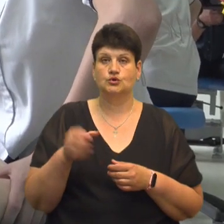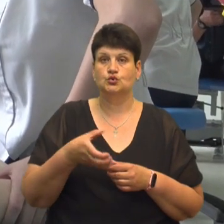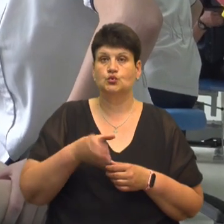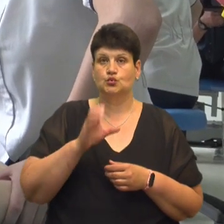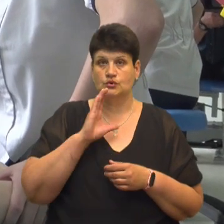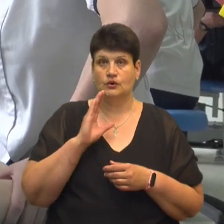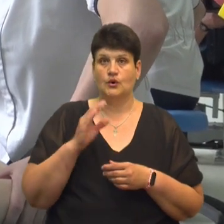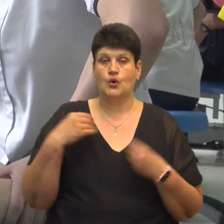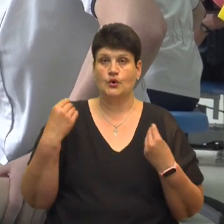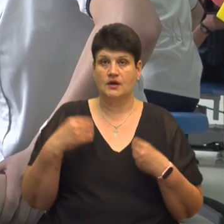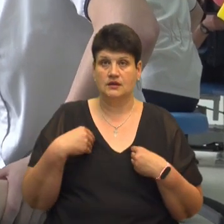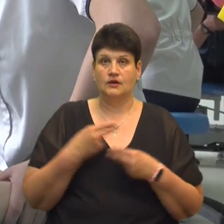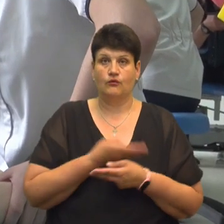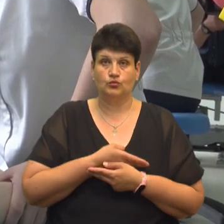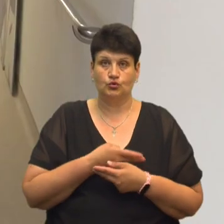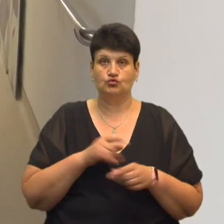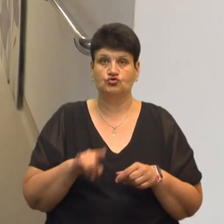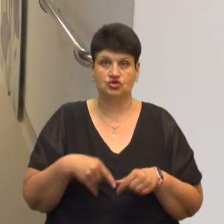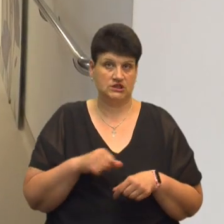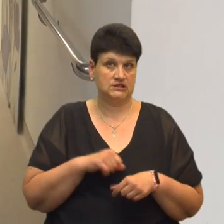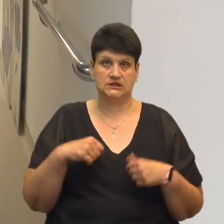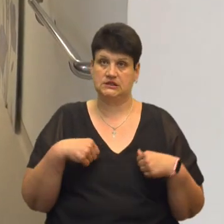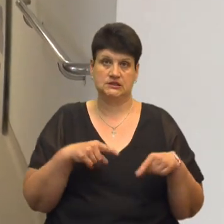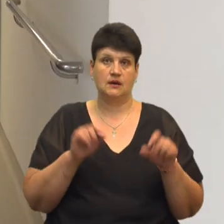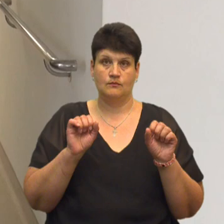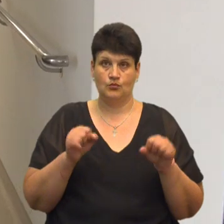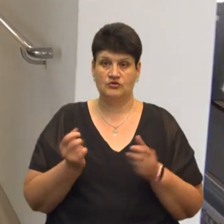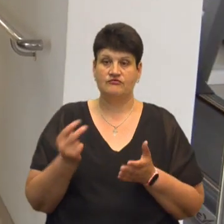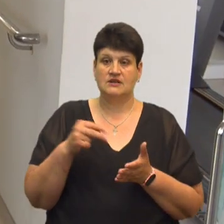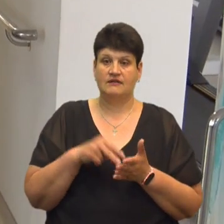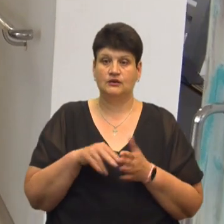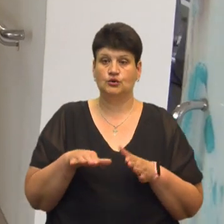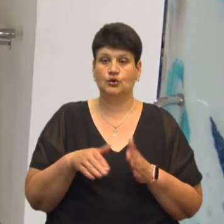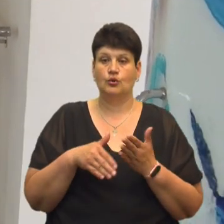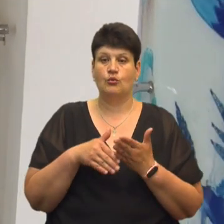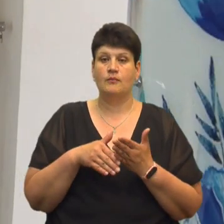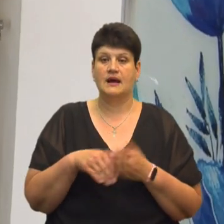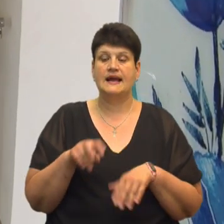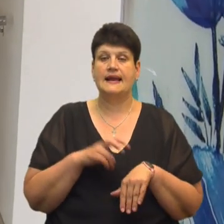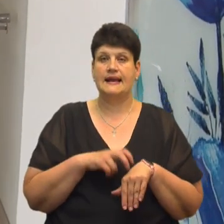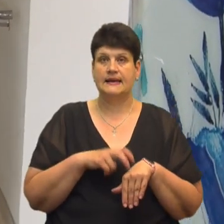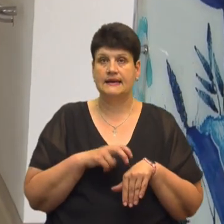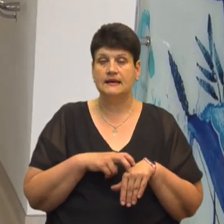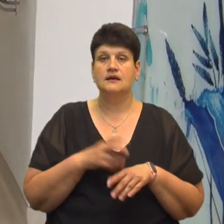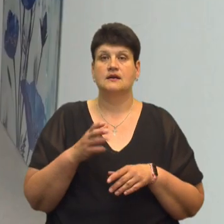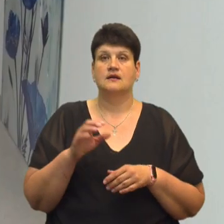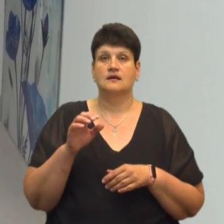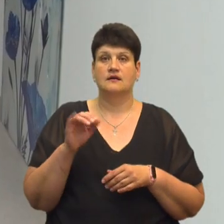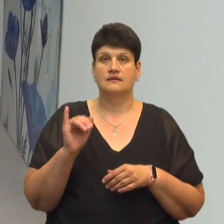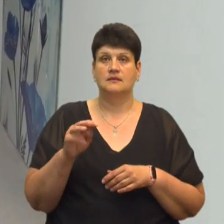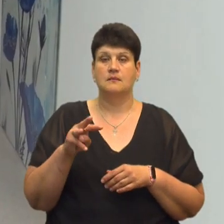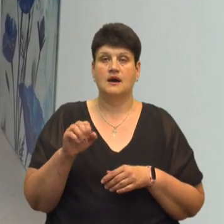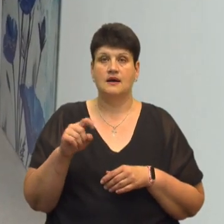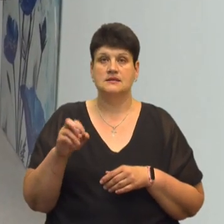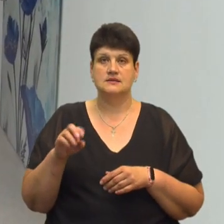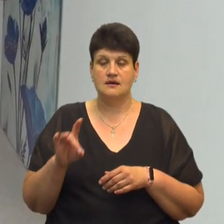в футболку, штани він може сам. Ставати на ноги чоловікові допомагає лікар-фізіотерапевт Іван Мазір. Каже,